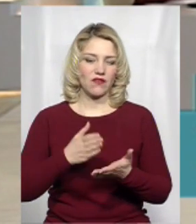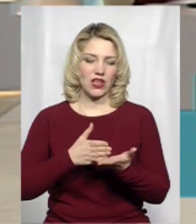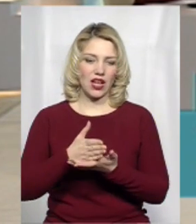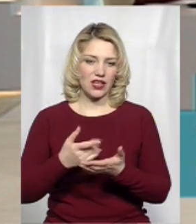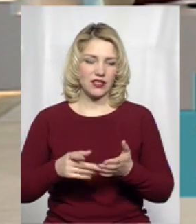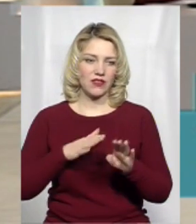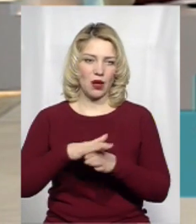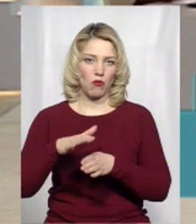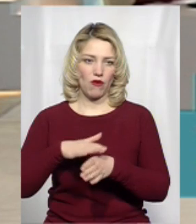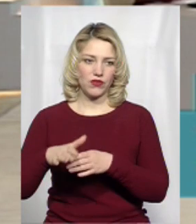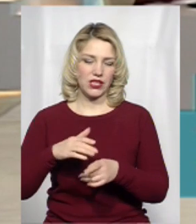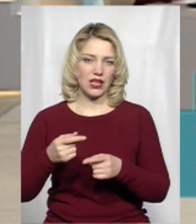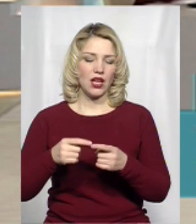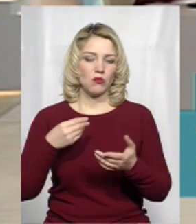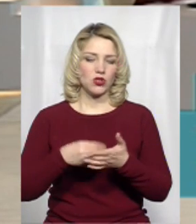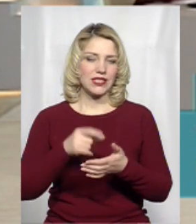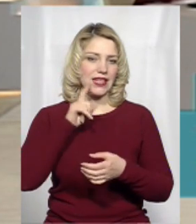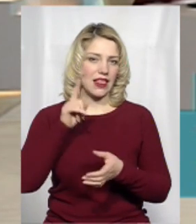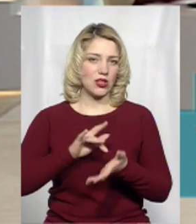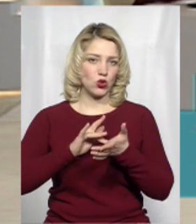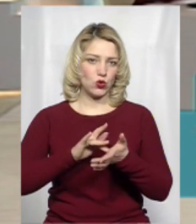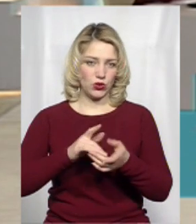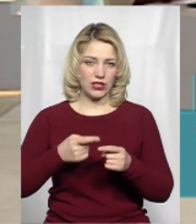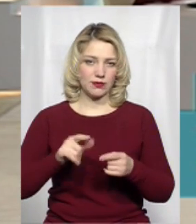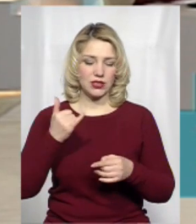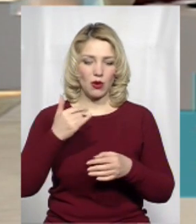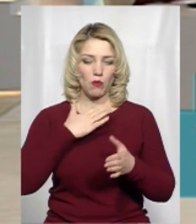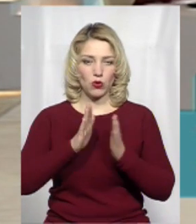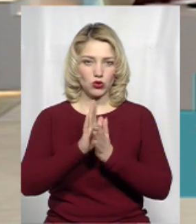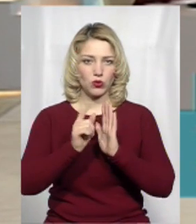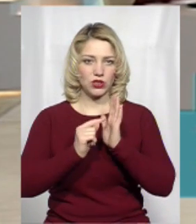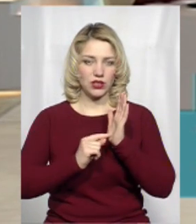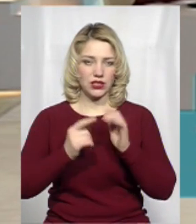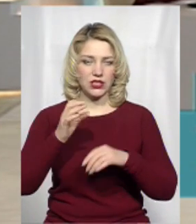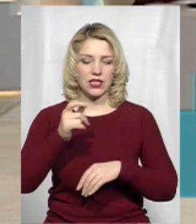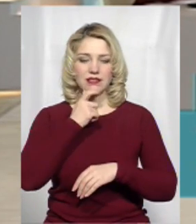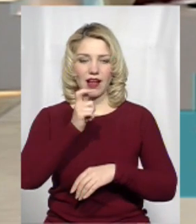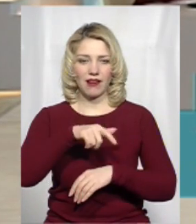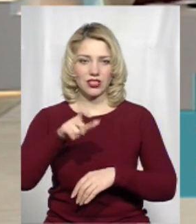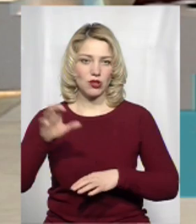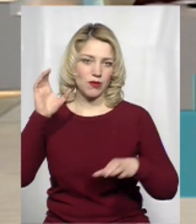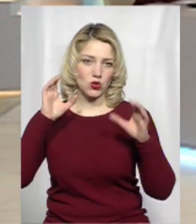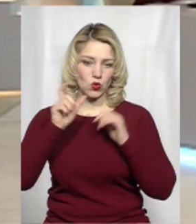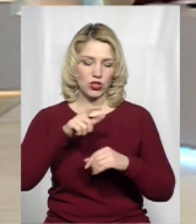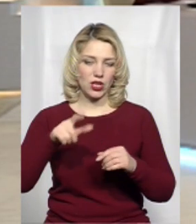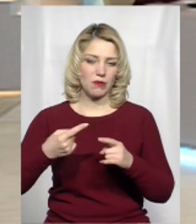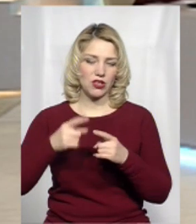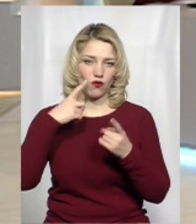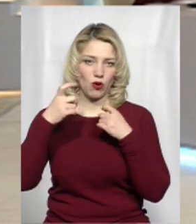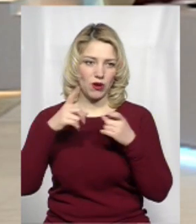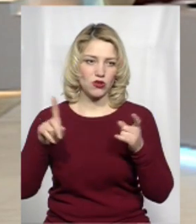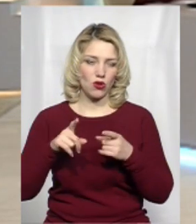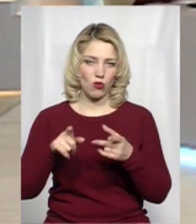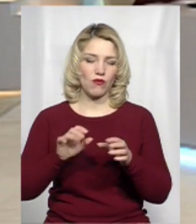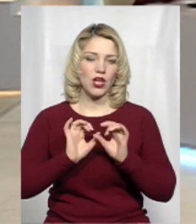сільських бюджетів «Зелений туризм». Так, попрошу вас поділитися тепер і з глядачами, і слухачами інформацію, яку ви доносили